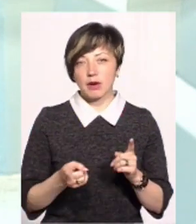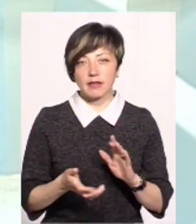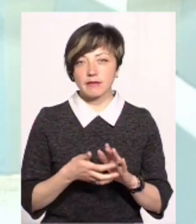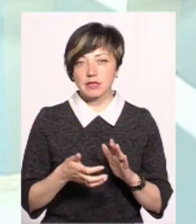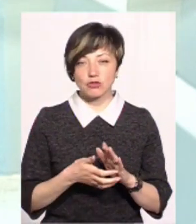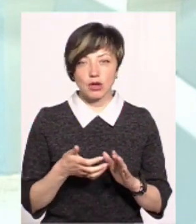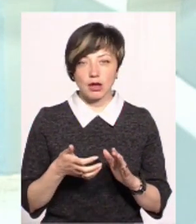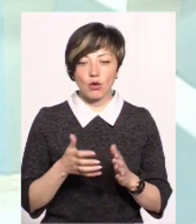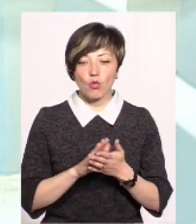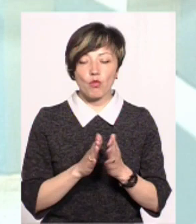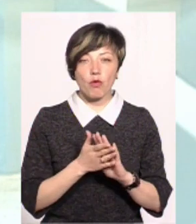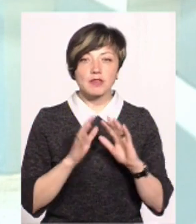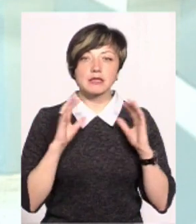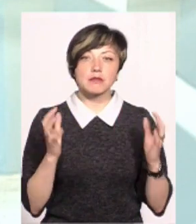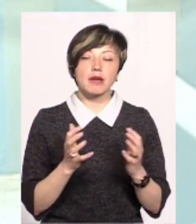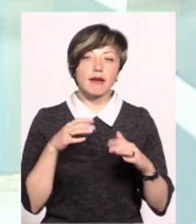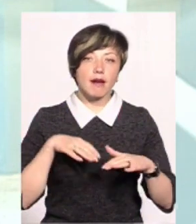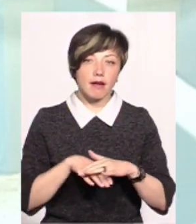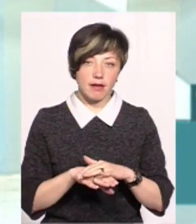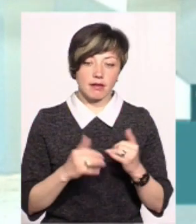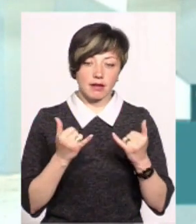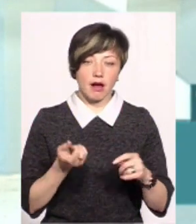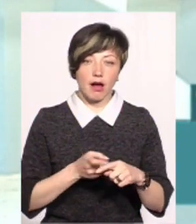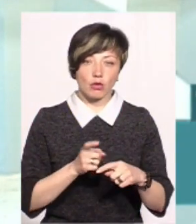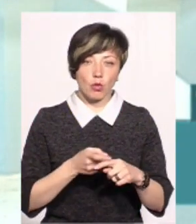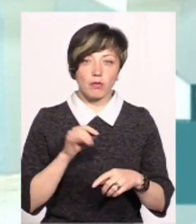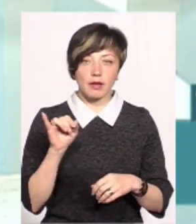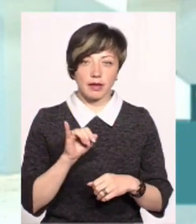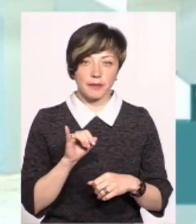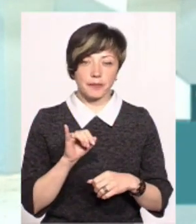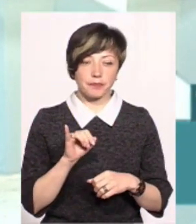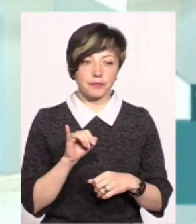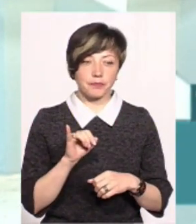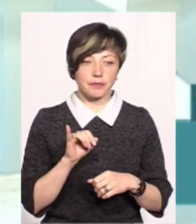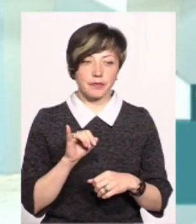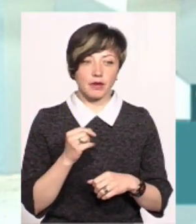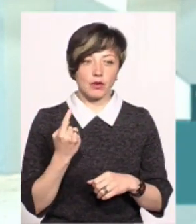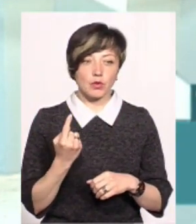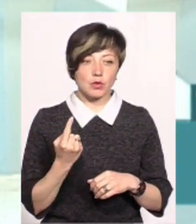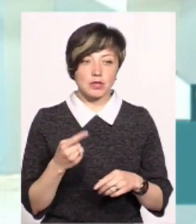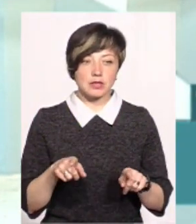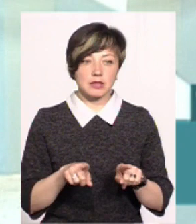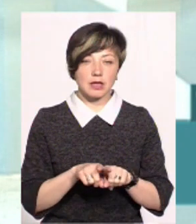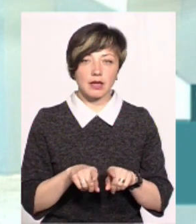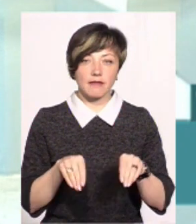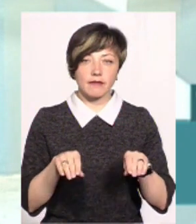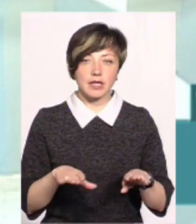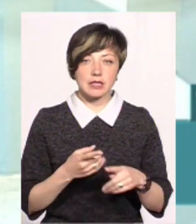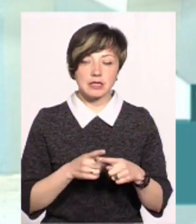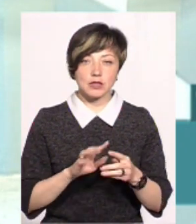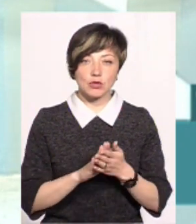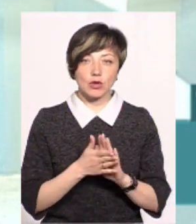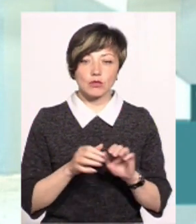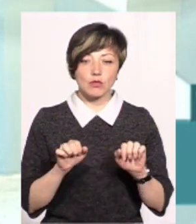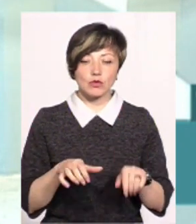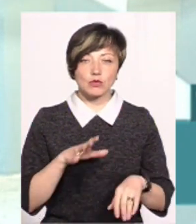не вистачає саме, власне, умов зберігання для картоплі. І один такий вихід з цієї ситуації, це